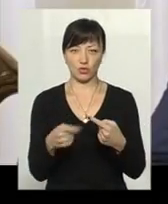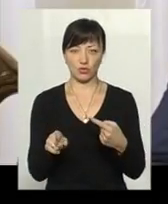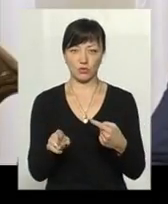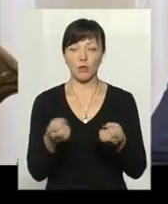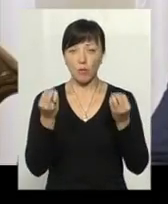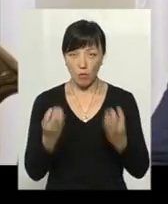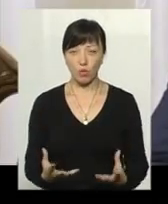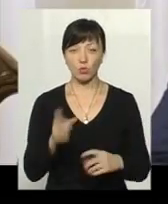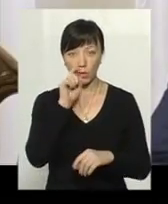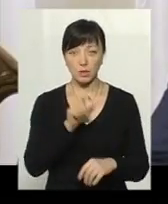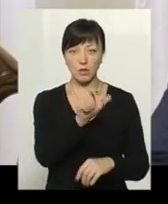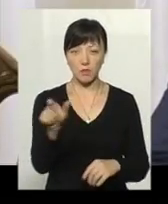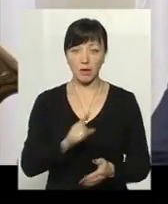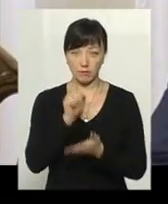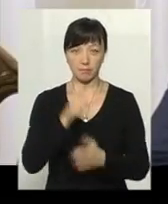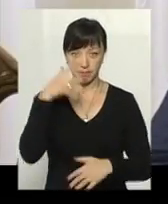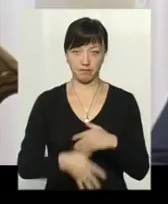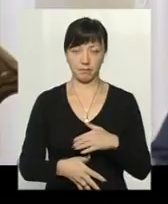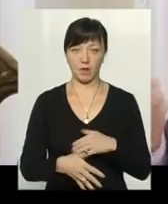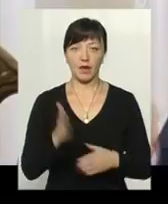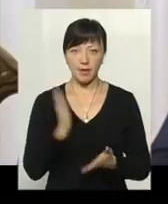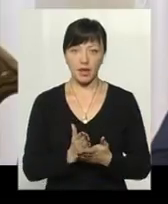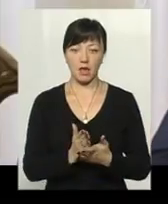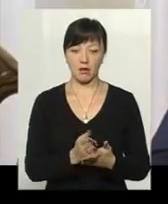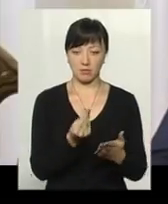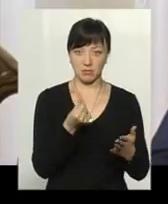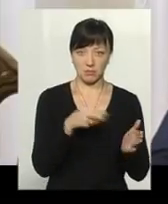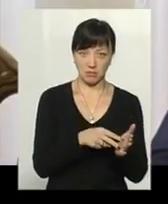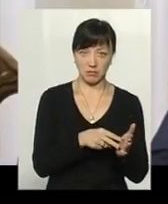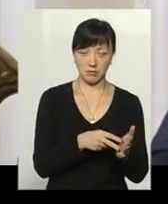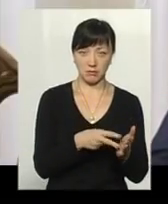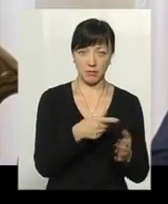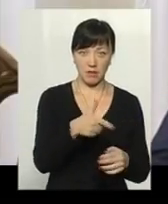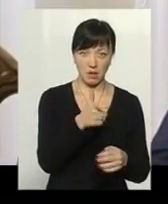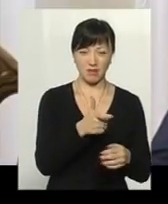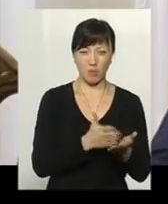Тобто українські громадяни мають розуміти, що є вартість ринкова,